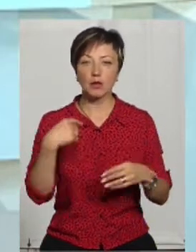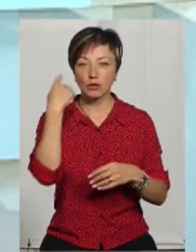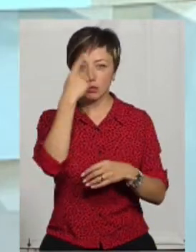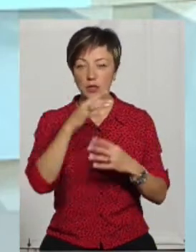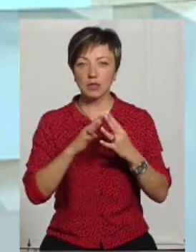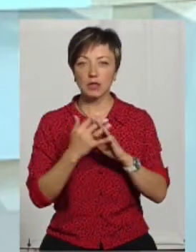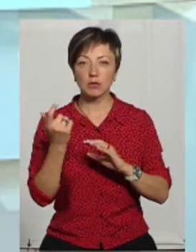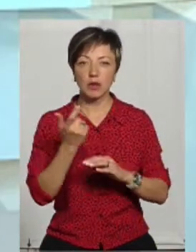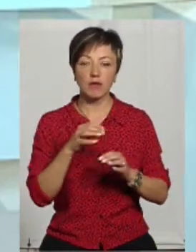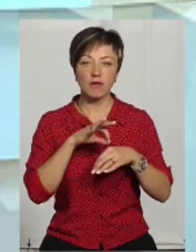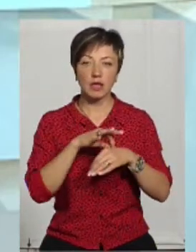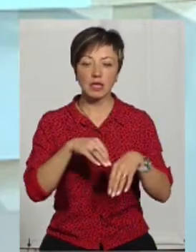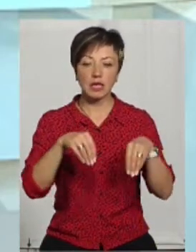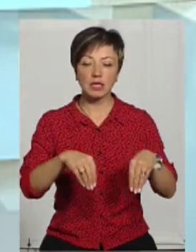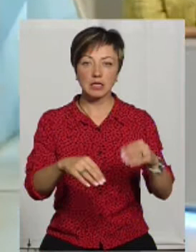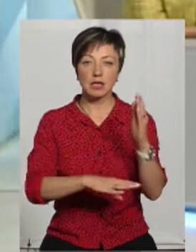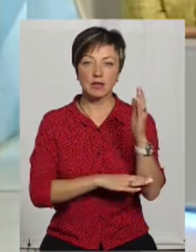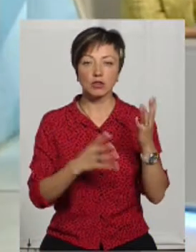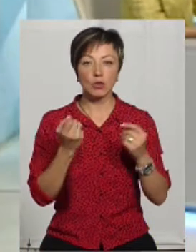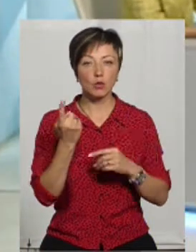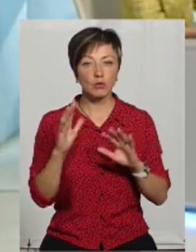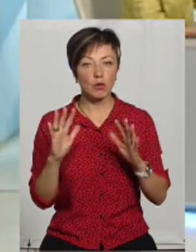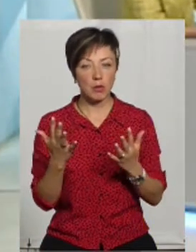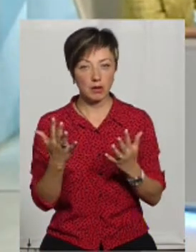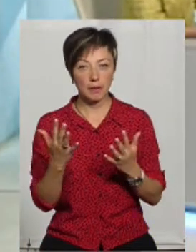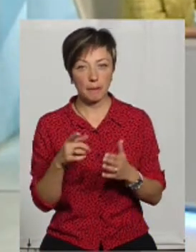господарства, для ведення садівництва. І от ще один момент.